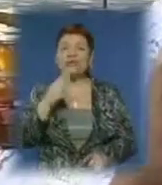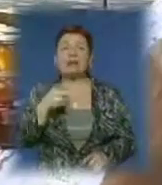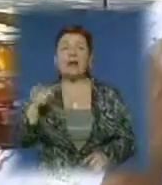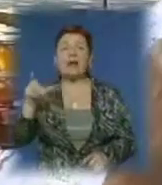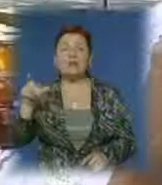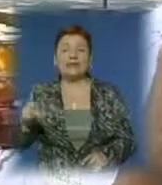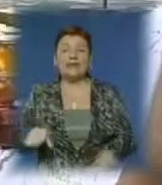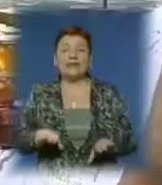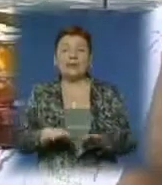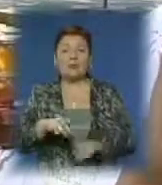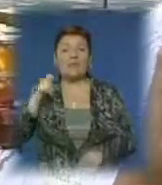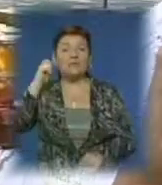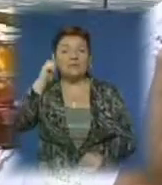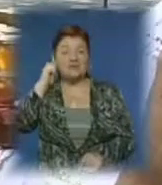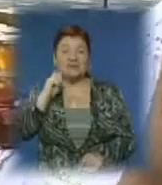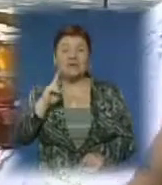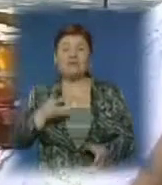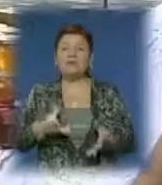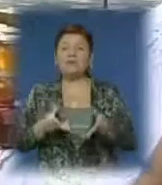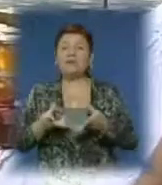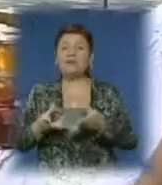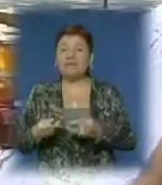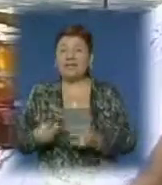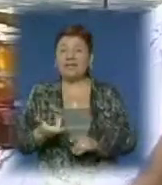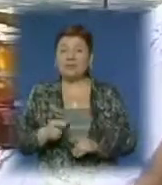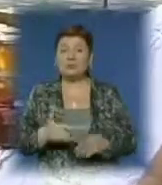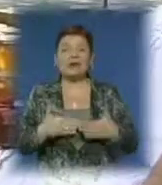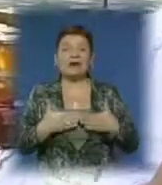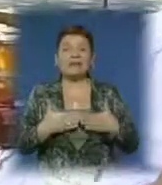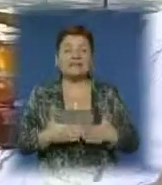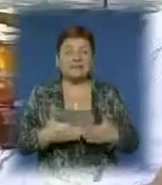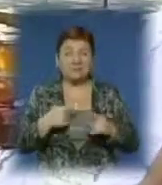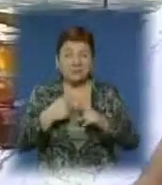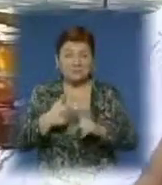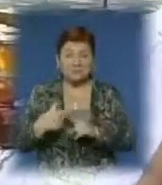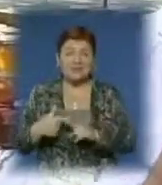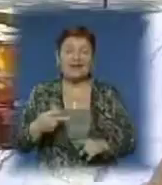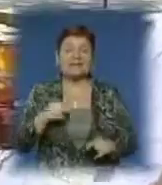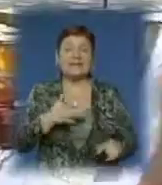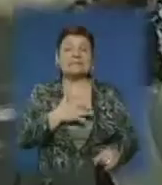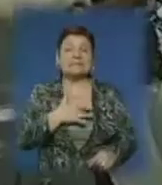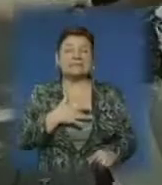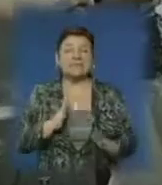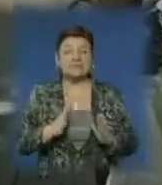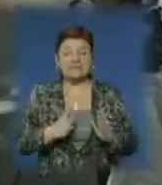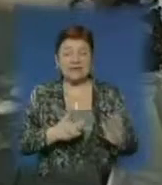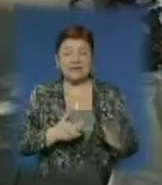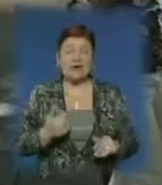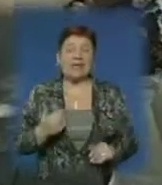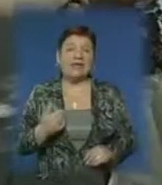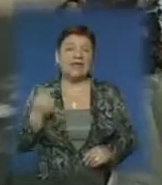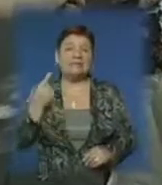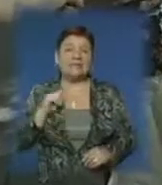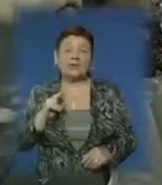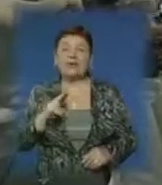такого віку, тому що він впливає дуже активно, позитивно на серцеву систему. Сім'я так, знаєте, я знаю,